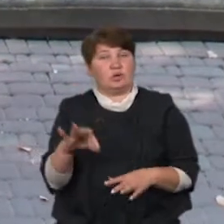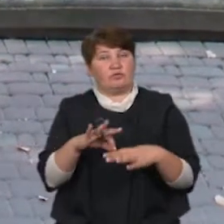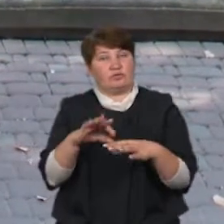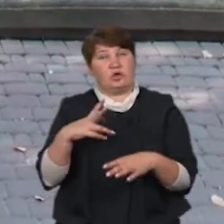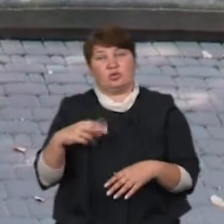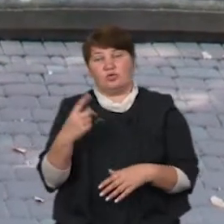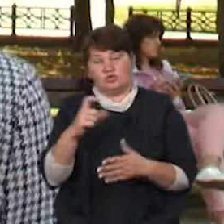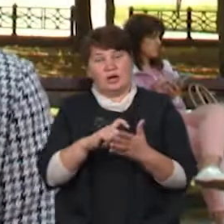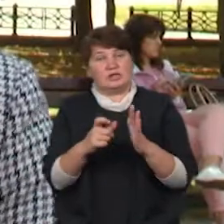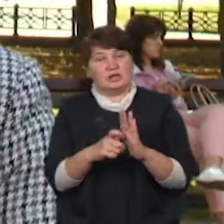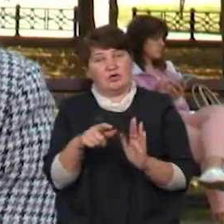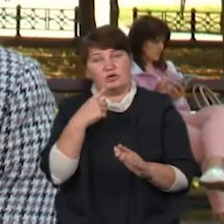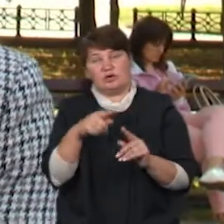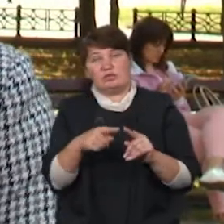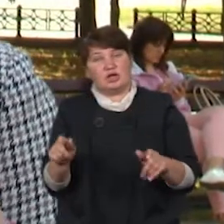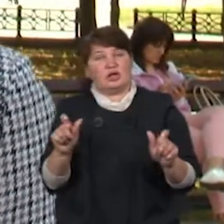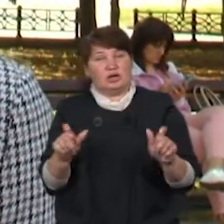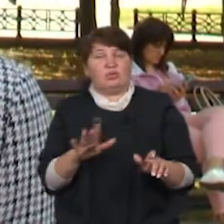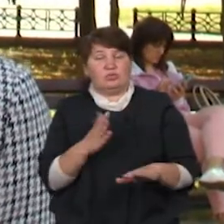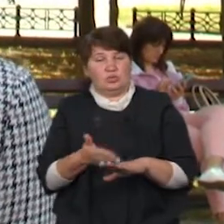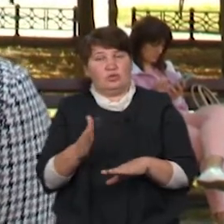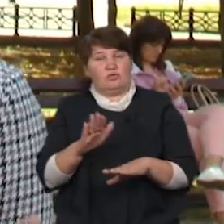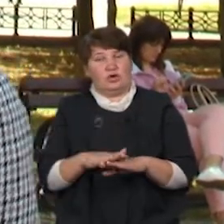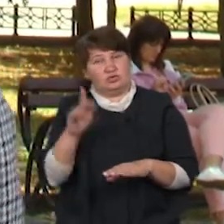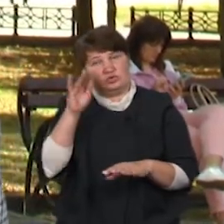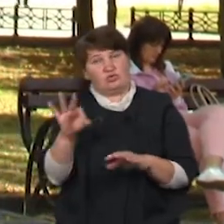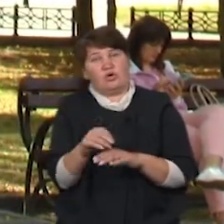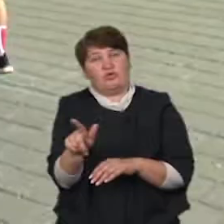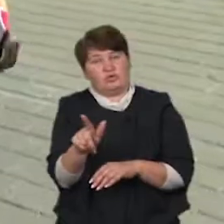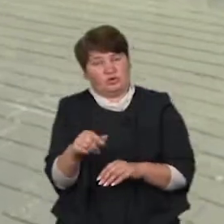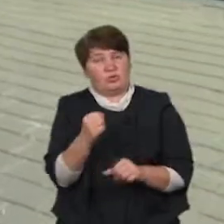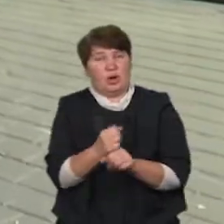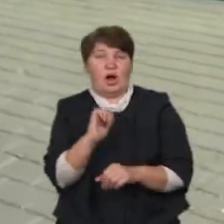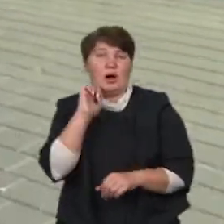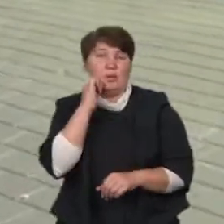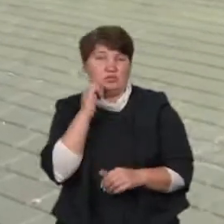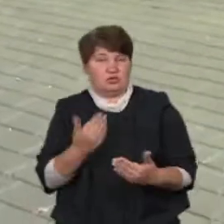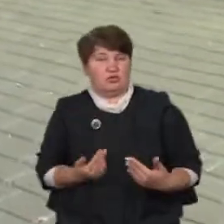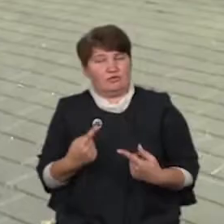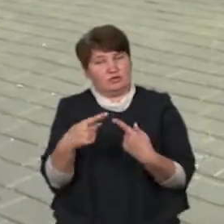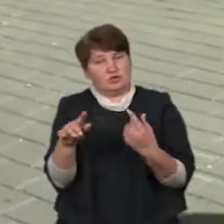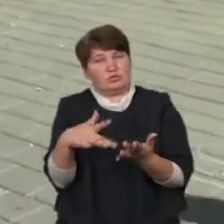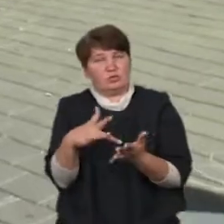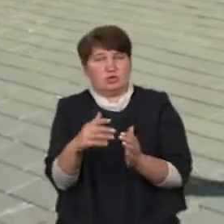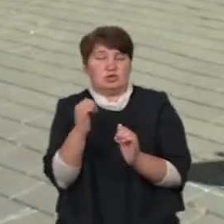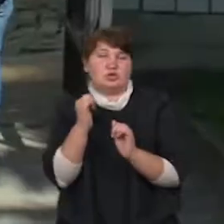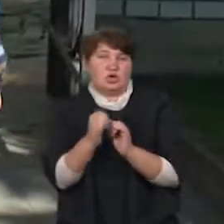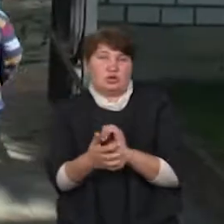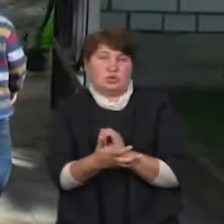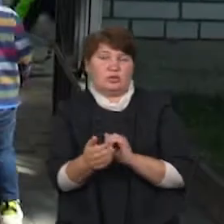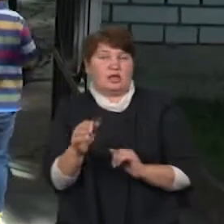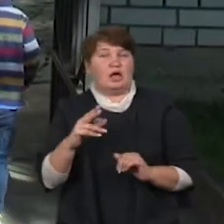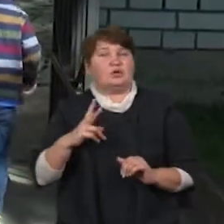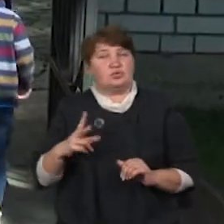у перший клас. Каже, під час карантину було складно. Вони з чоловіком працюють, а бабуся живе в іншому місті. Тож часто брали дівчинку на роботу.